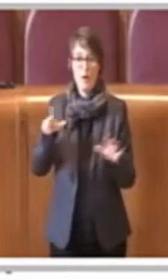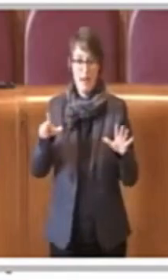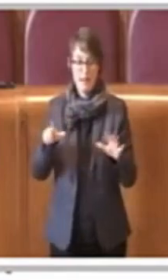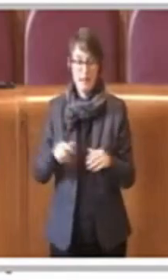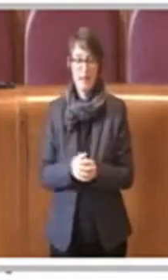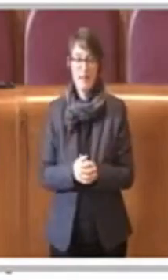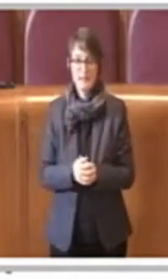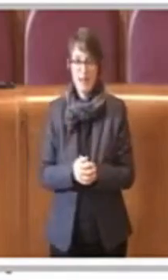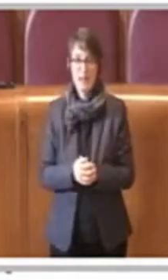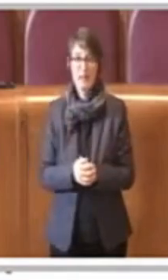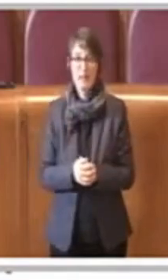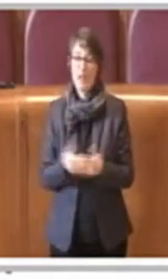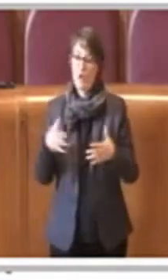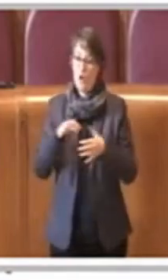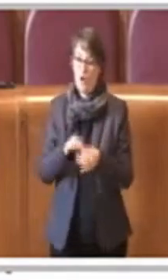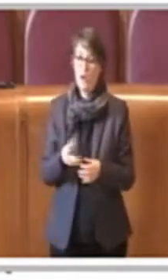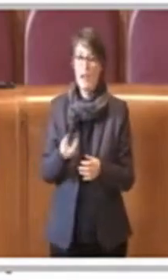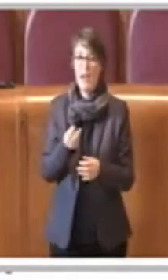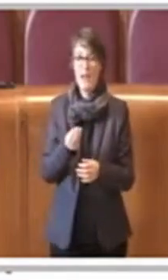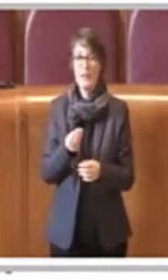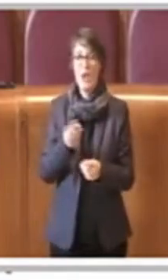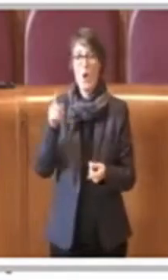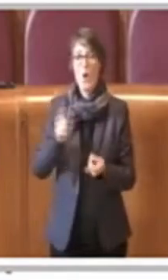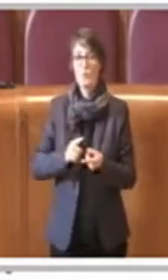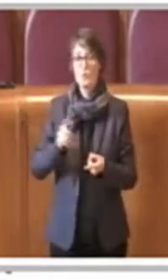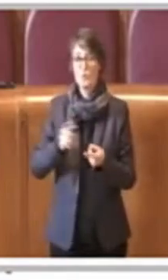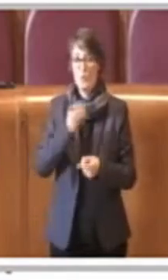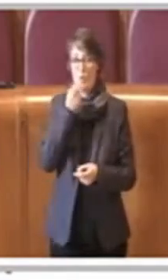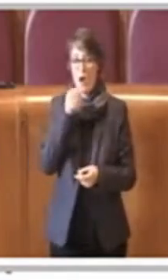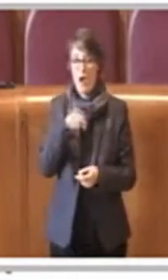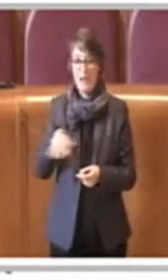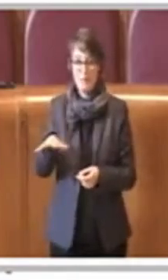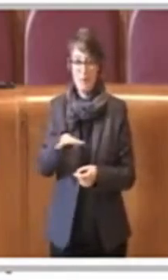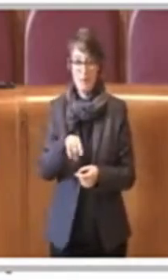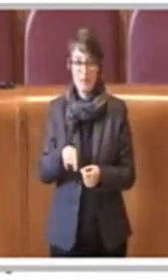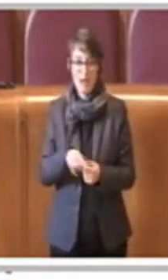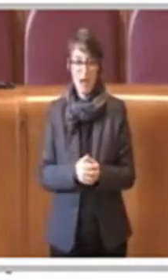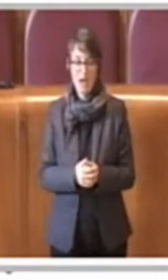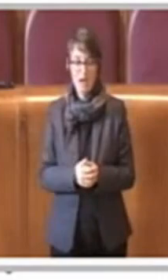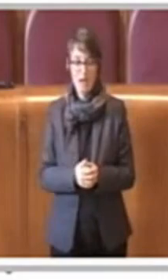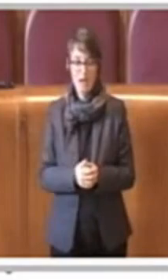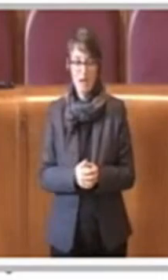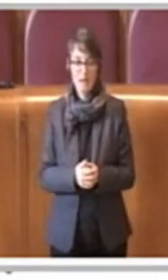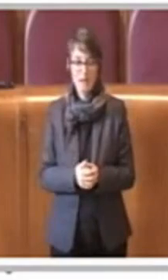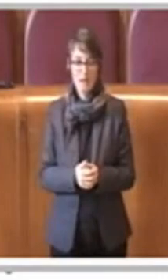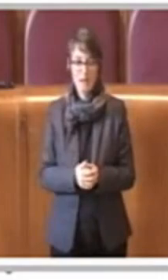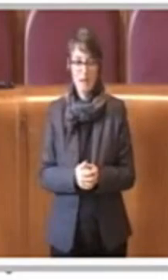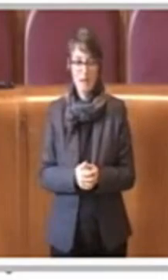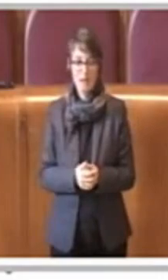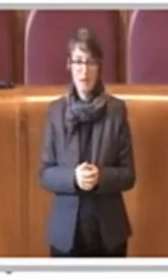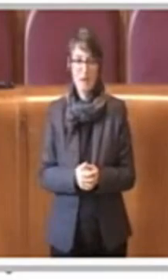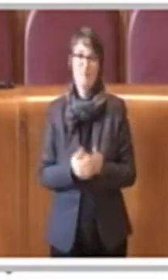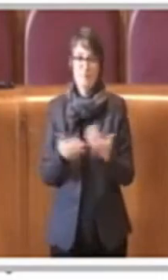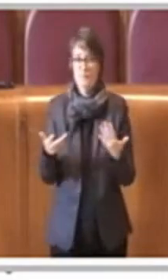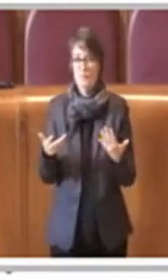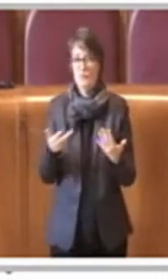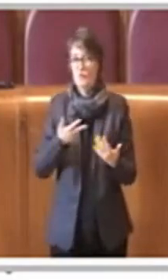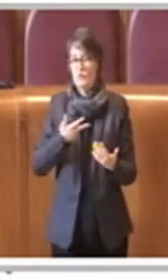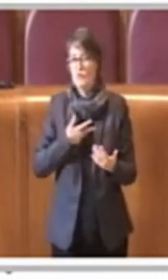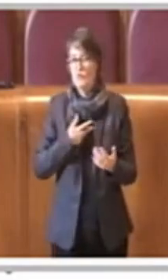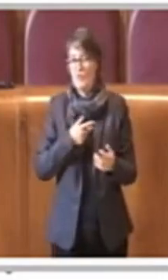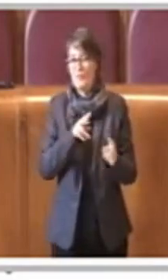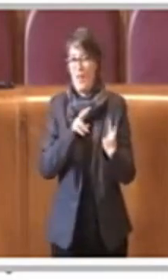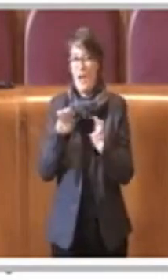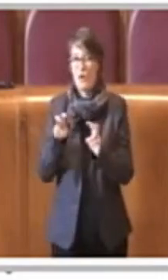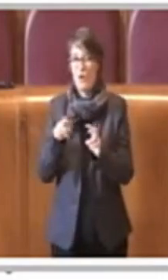dove comunque all'interno vi è un tema legato ovviamente alla politica del cibo a Roma e